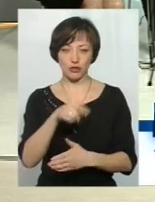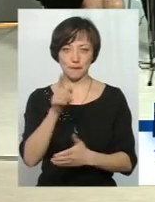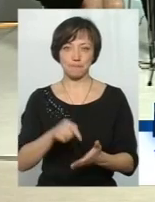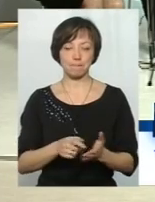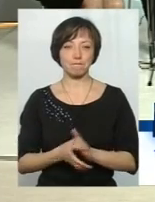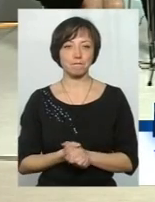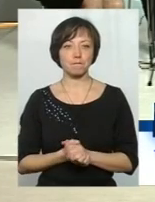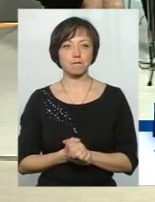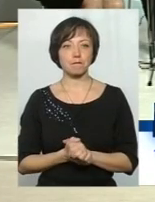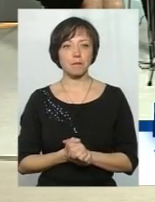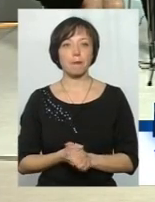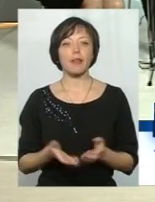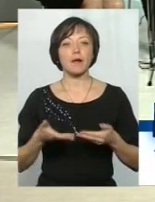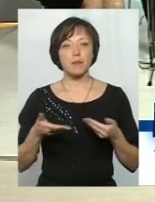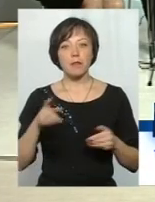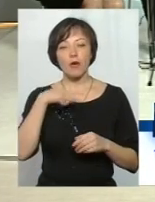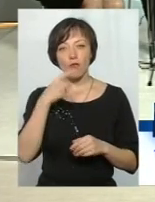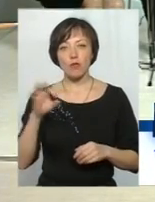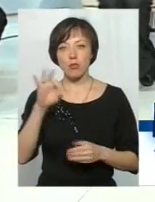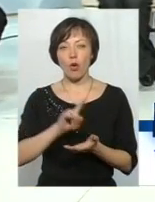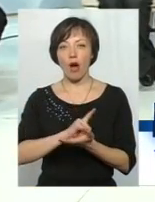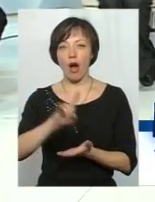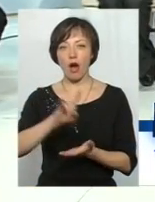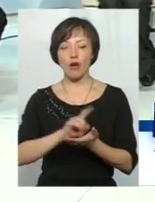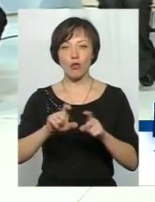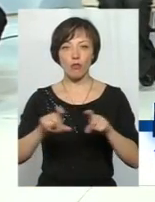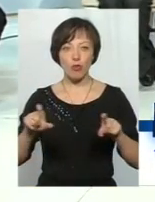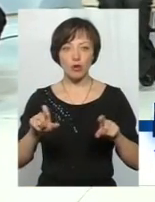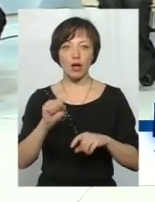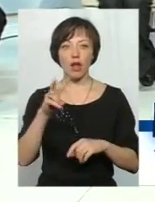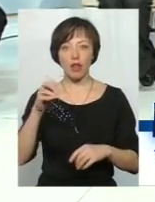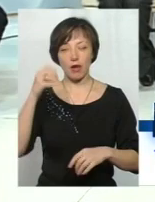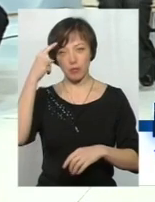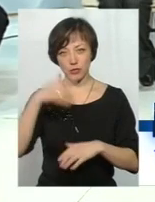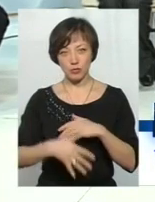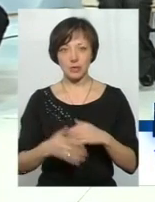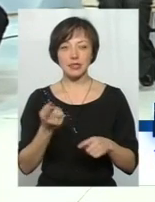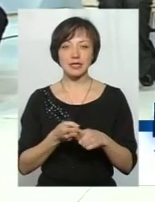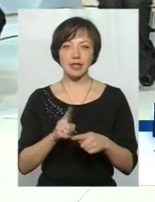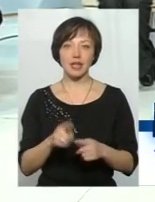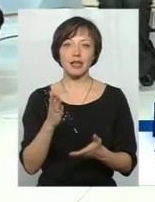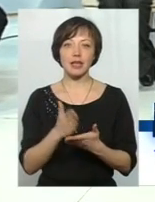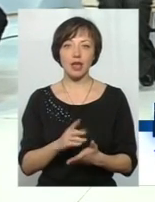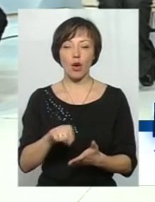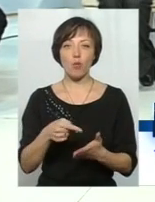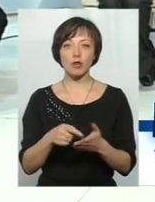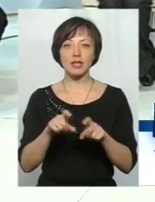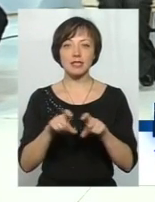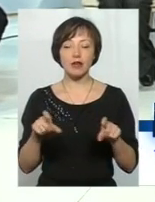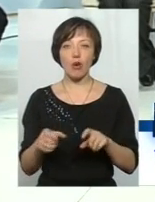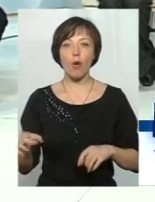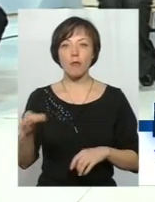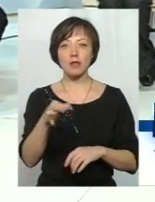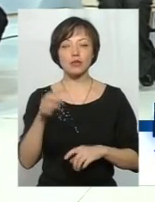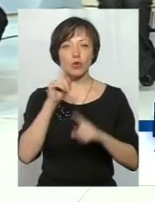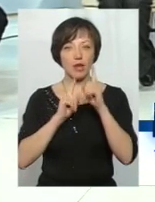говорити так. Ми говоримо з вами про аеропорт, але в той же час повинні розуміти, що це є комунальний заклад Хмельницької